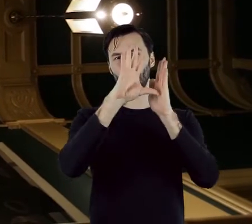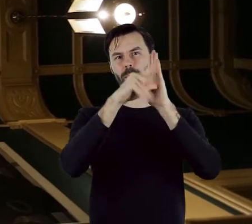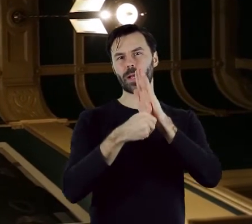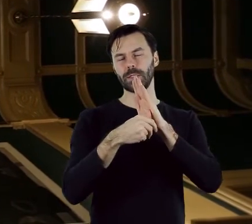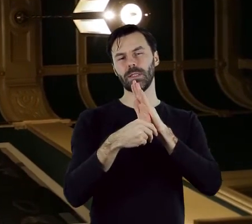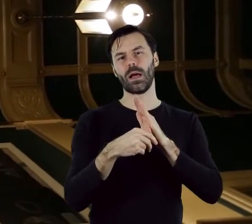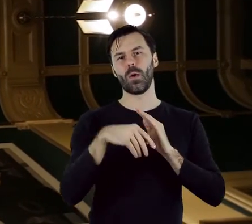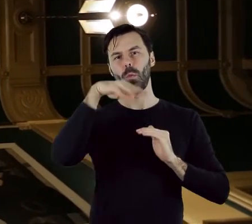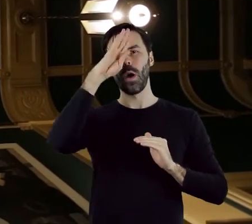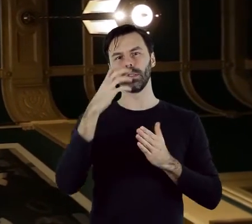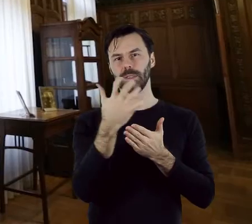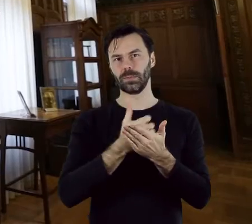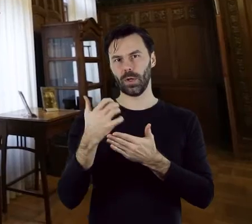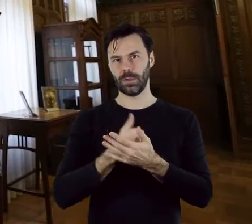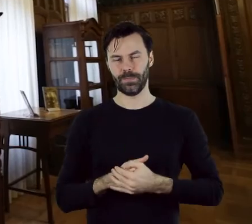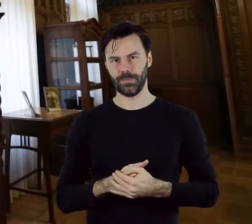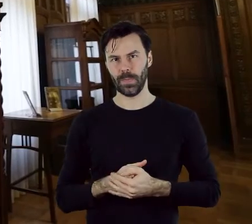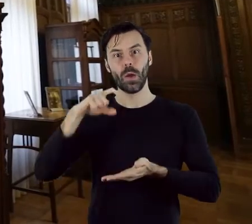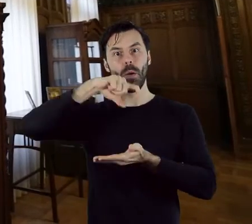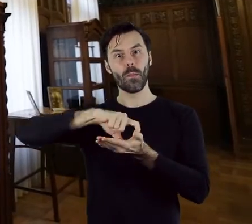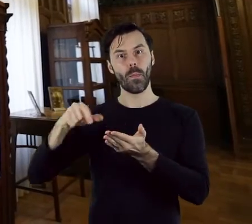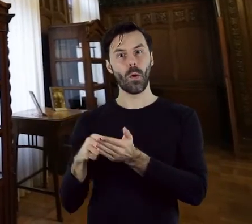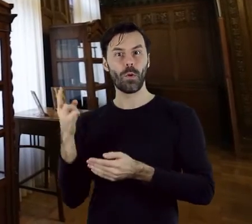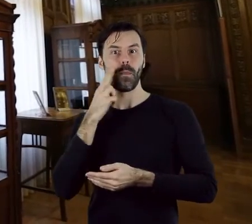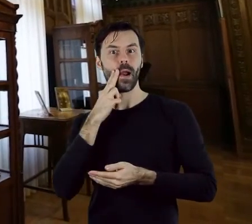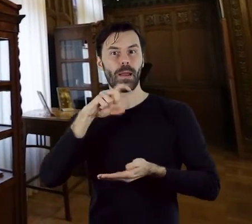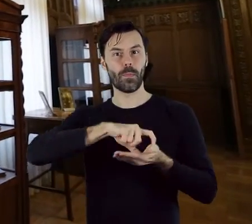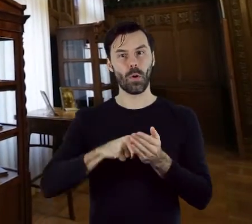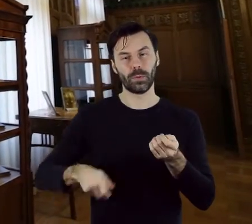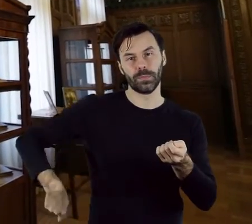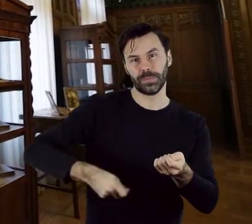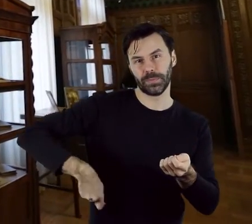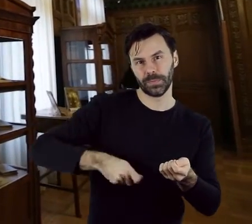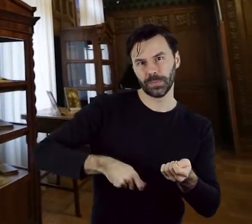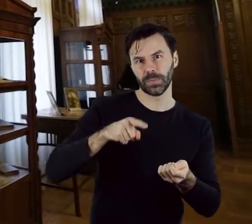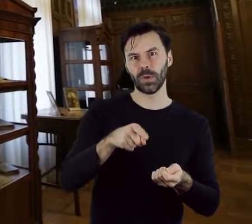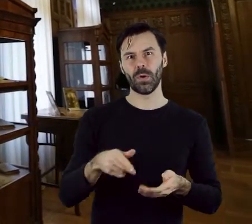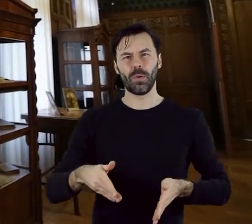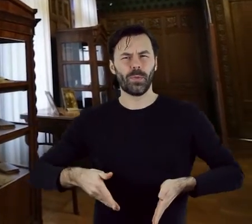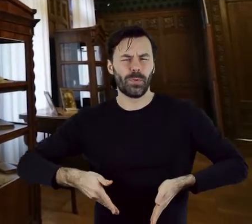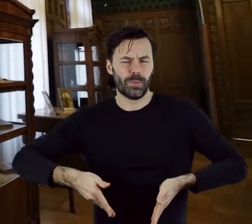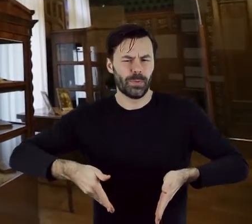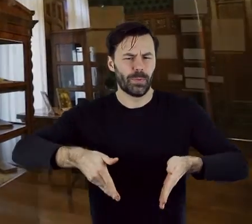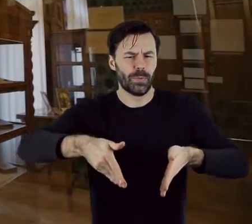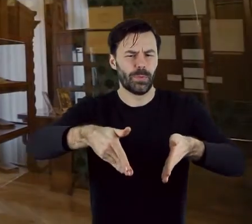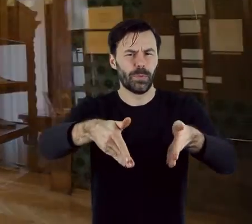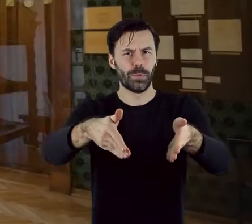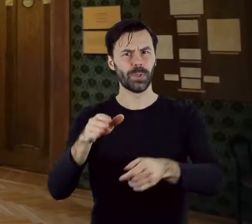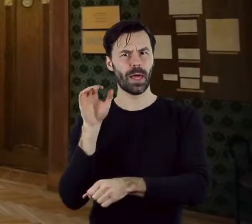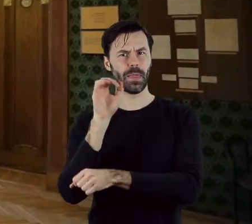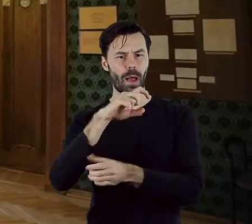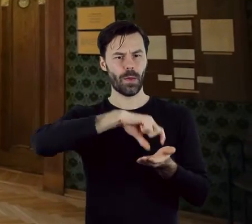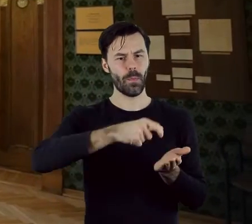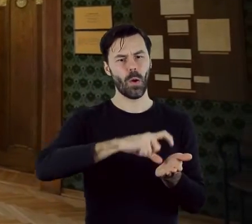zbiorów Muzeum Miasta Łodzi. Wraz z palarnią i pokojem bilardowym przestrzenie apartamentu mieszkalnego